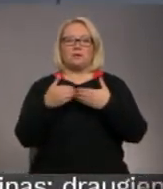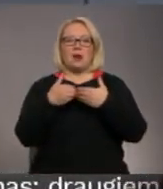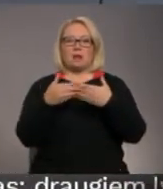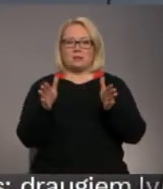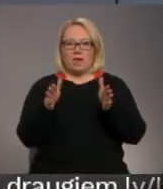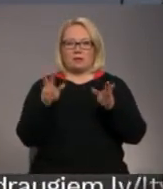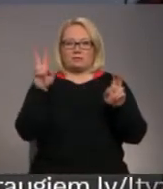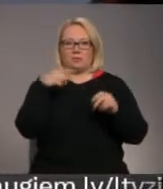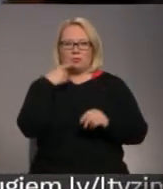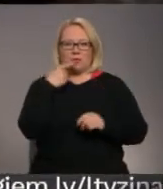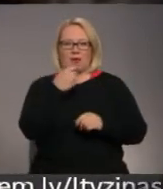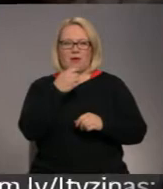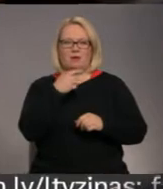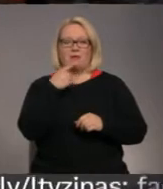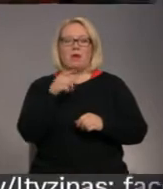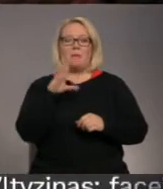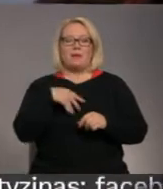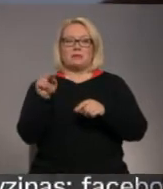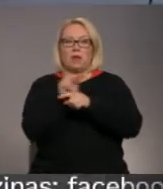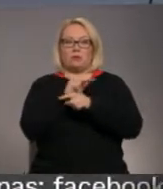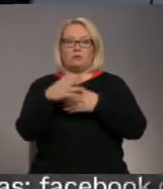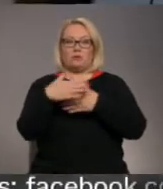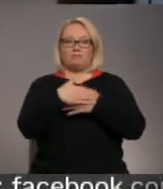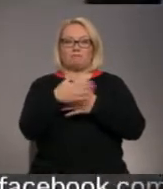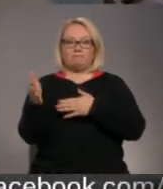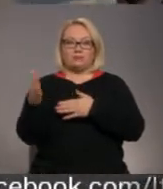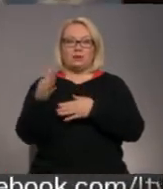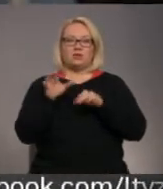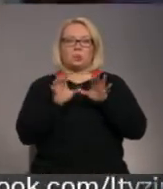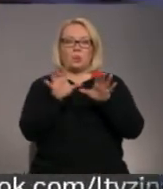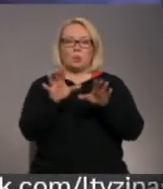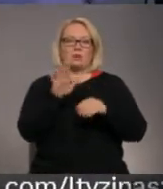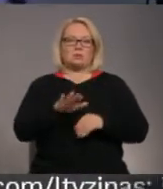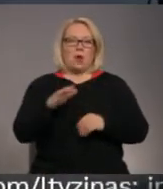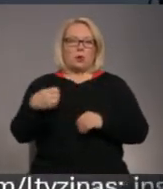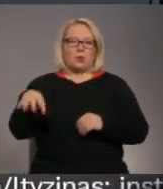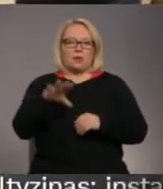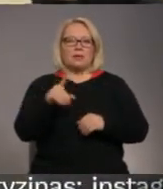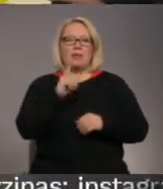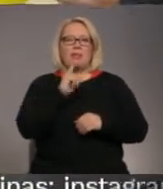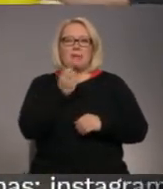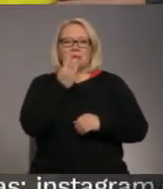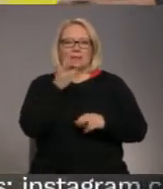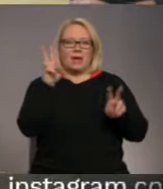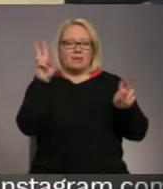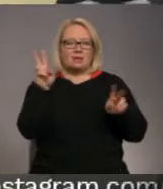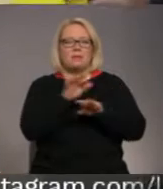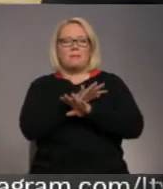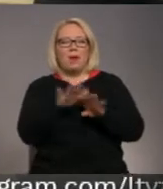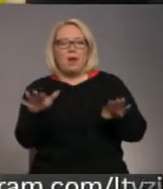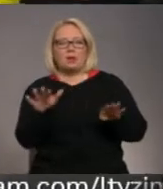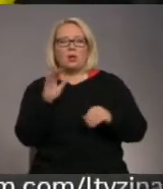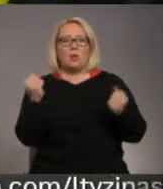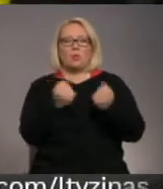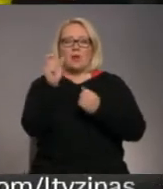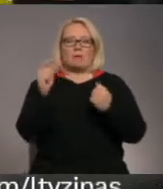Rit pirmās dienas, kad savus durvis pēc rekonstrukcijas vērus skruns pirmskolas izglītības iestāda Liepdziediņš. Bērni un darbinieki pamazām